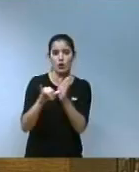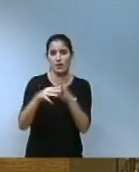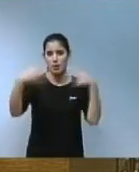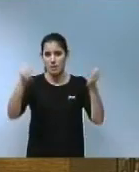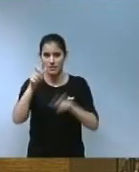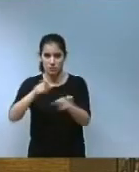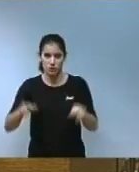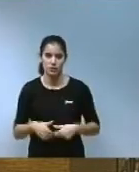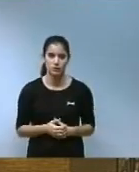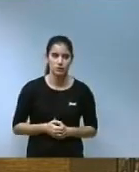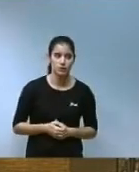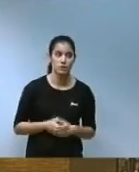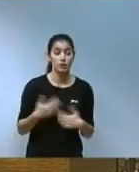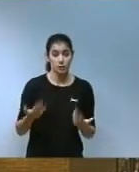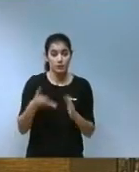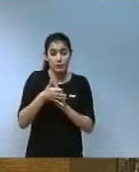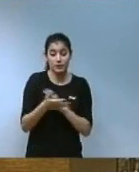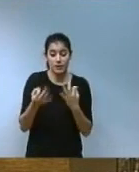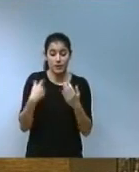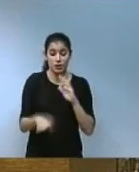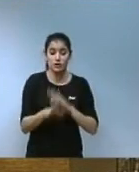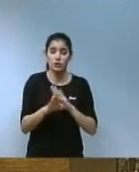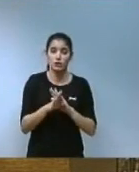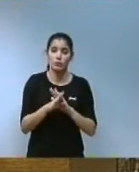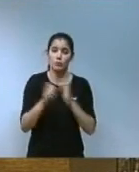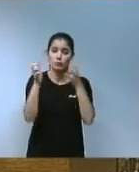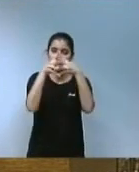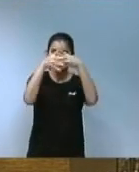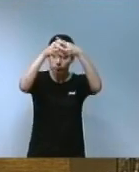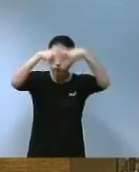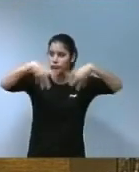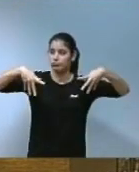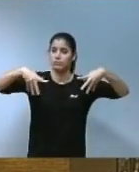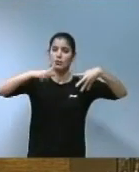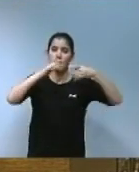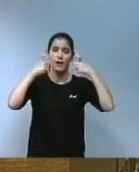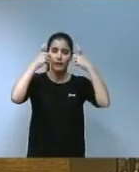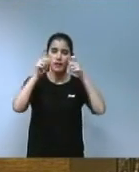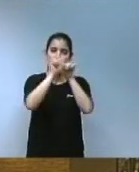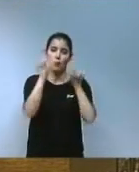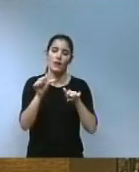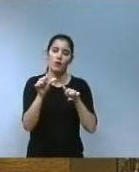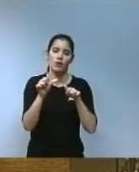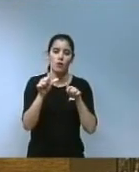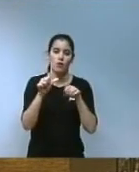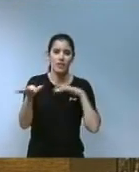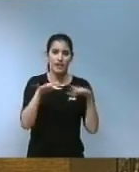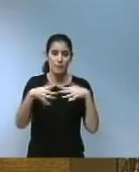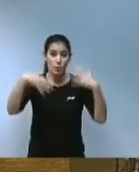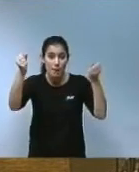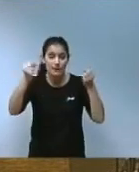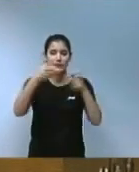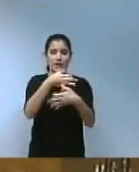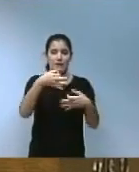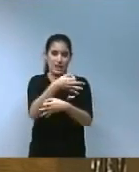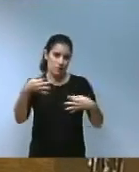Per tant, continuarem vertebrant el territori avançant cap a un model més dinàmic eficaç arrelat al